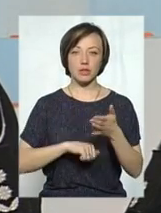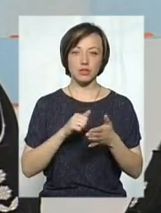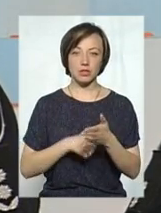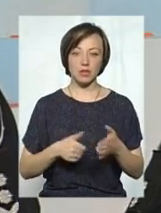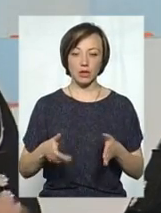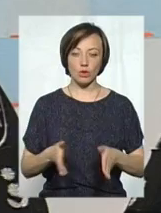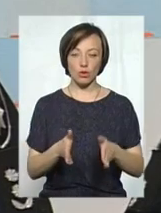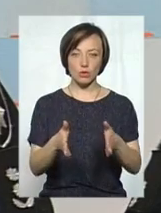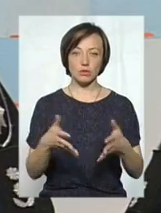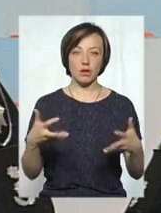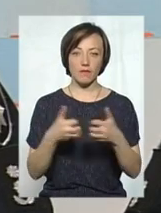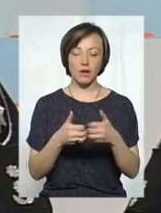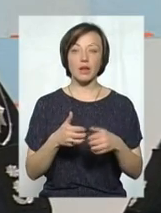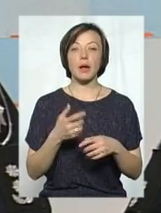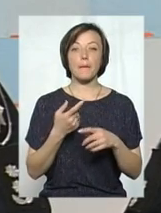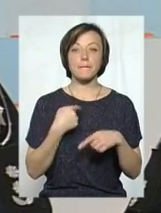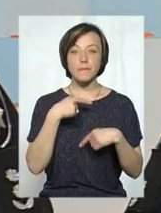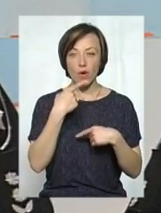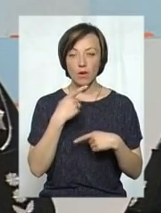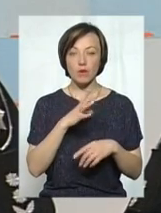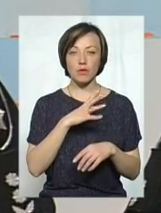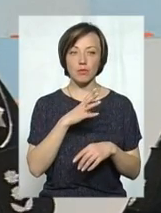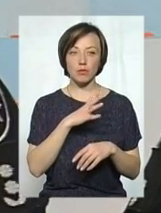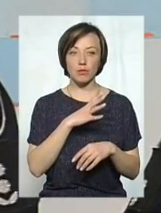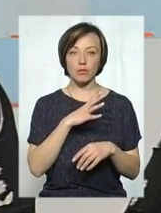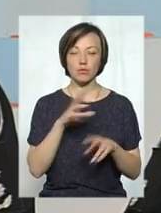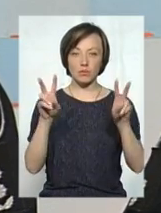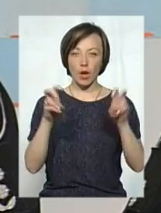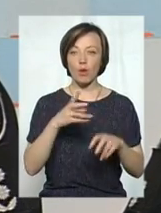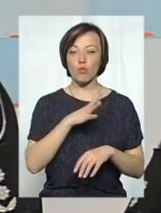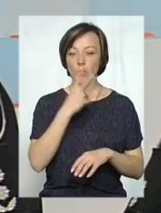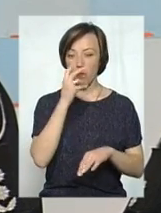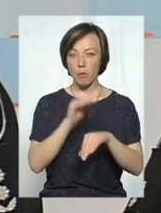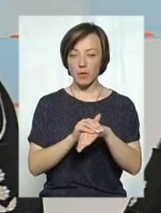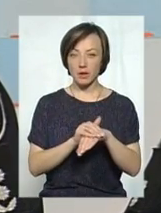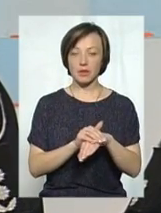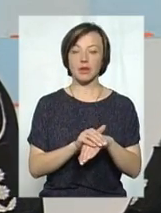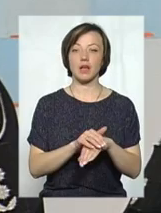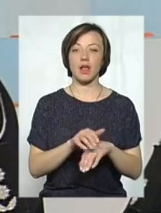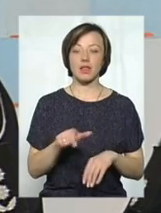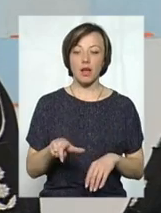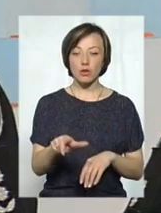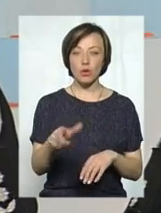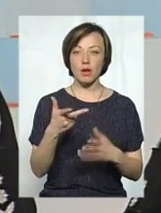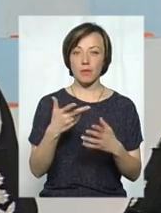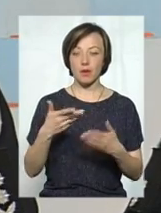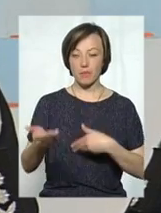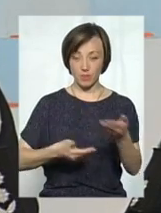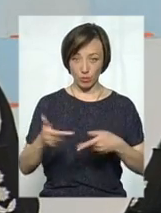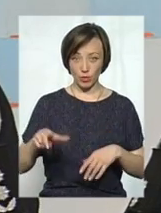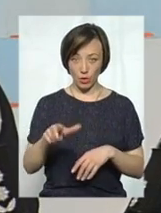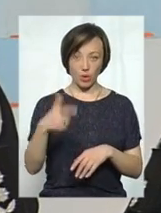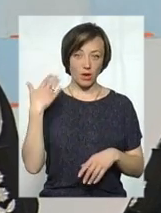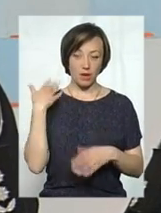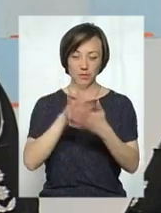-транспортної пригоди. Ми говорили про те, що будь помітний на дорозі, щоб люди одягали пішоходи, які світловідбиваючі елементи, так